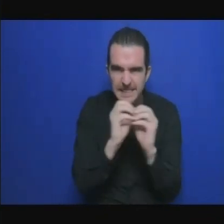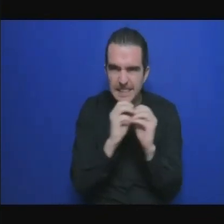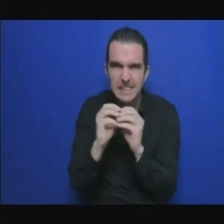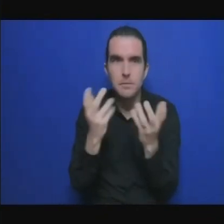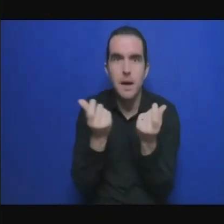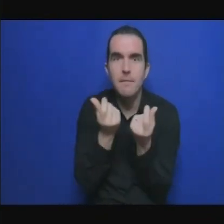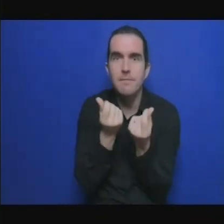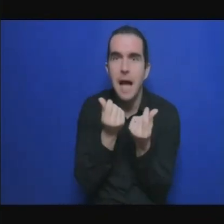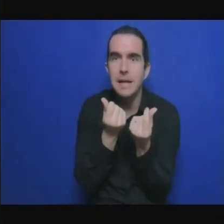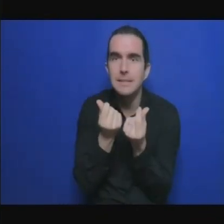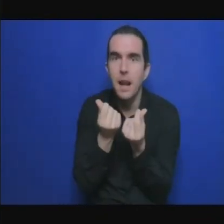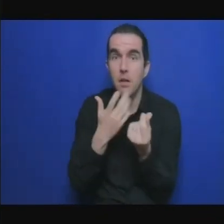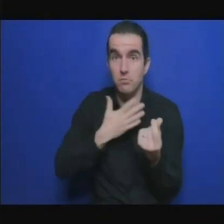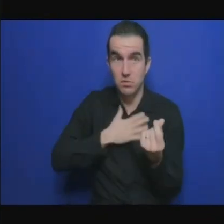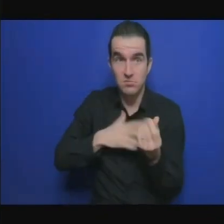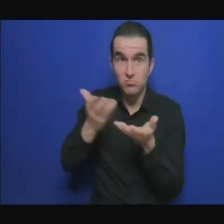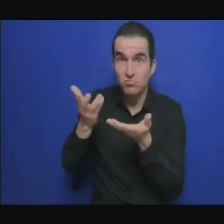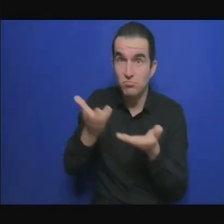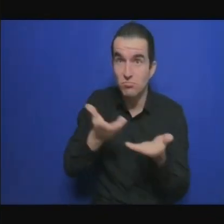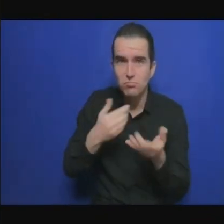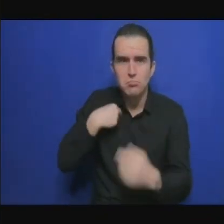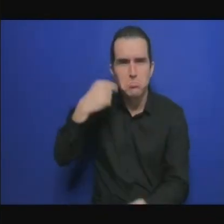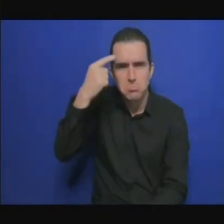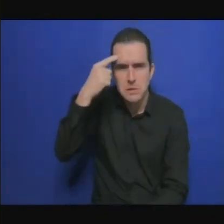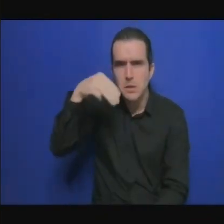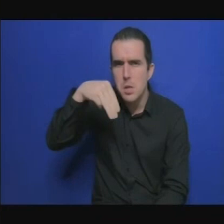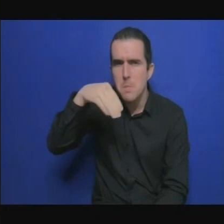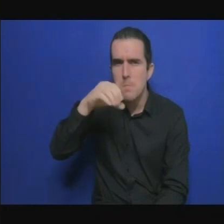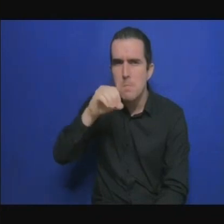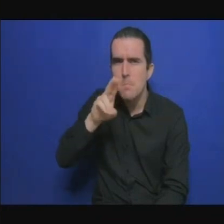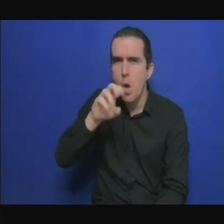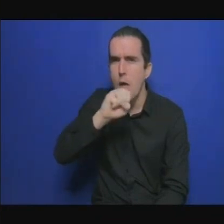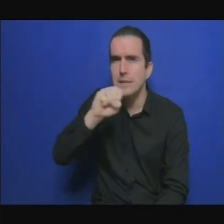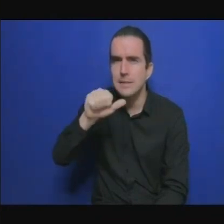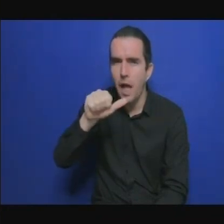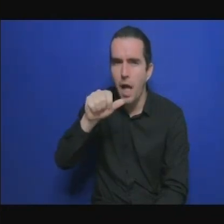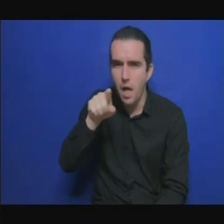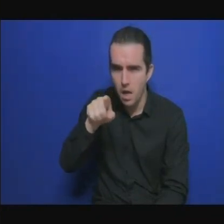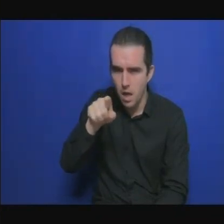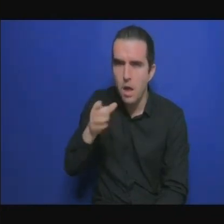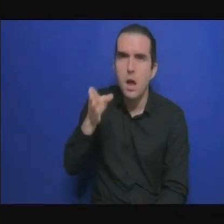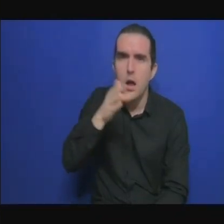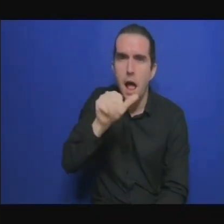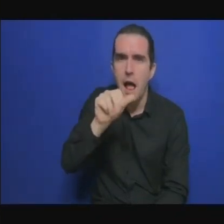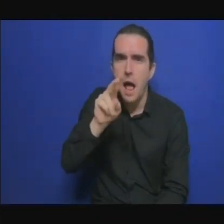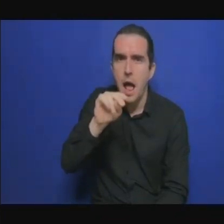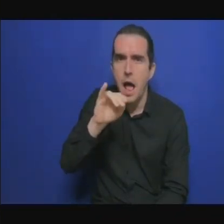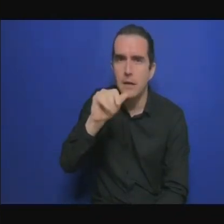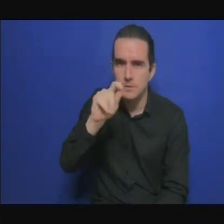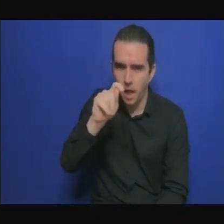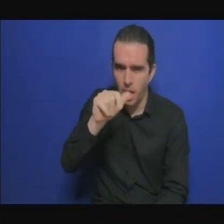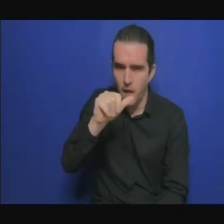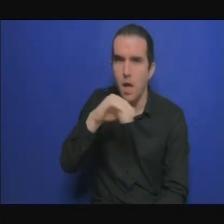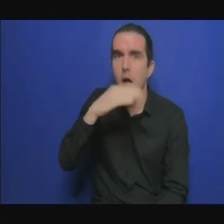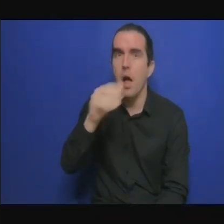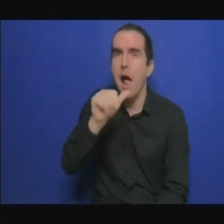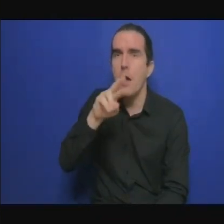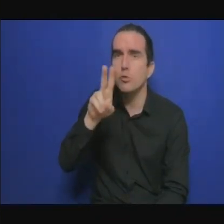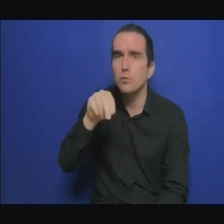je crois que l'ordre c'était Moussa Anita Aruna mais veuillez prendre la parole oui merci